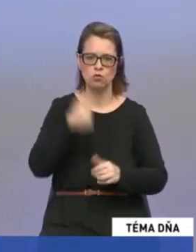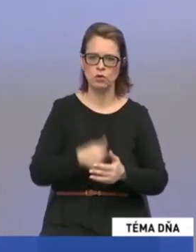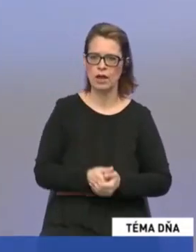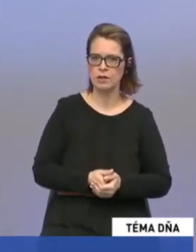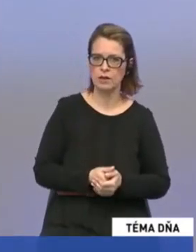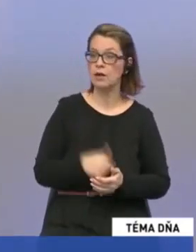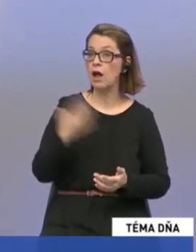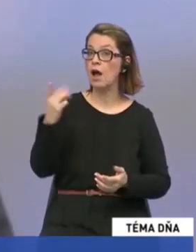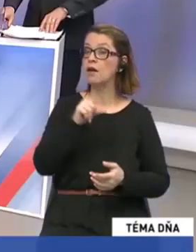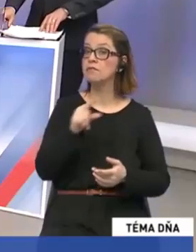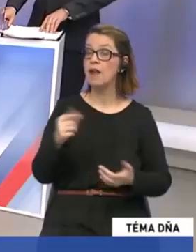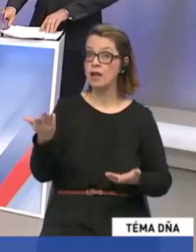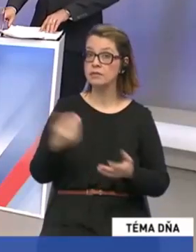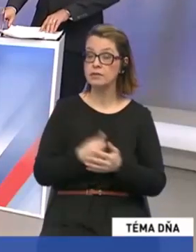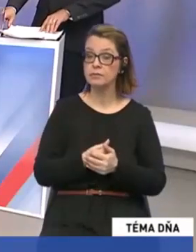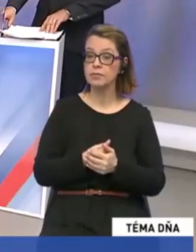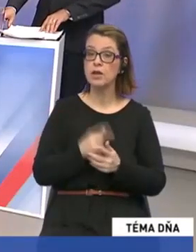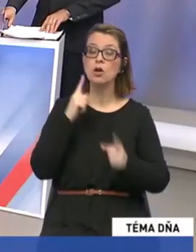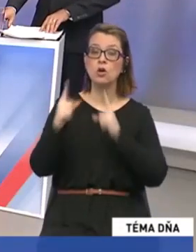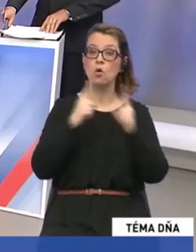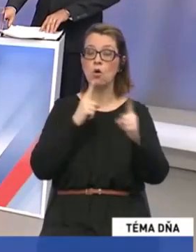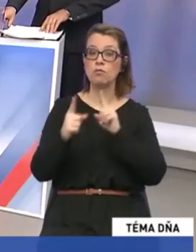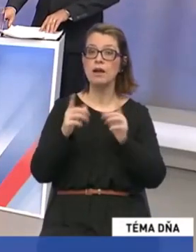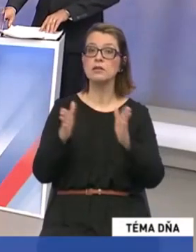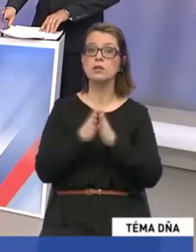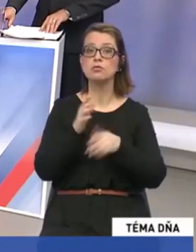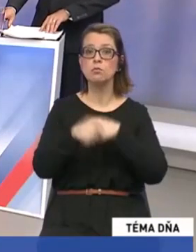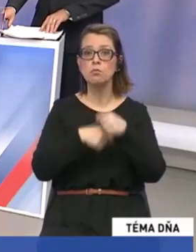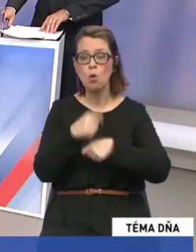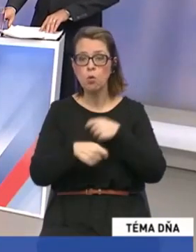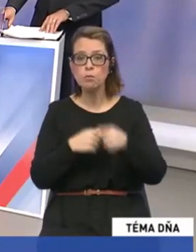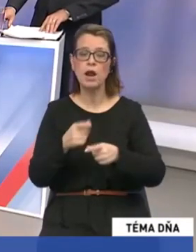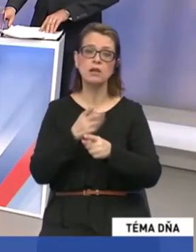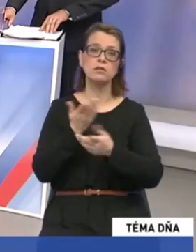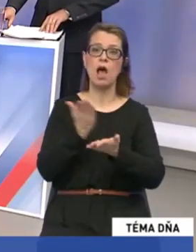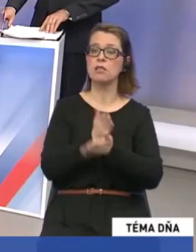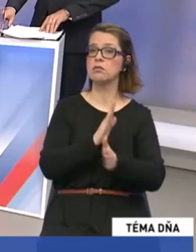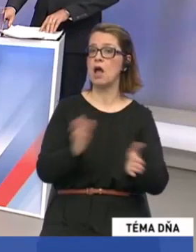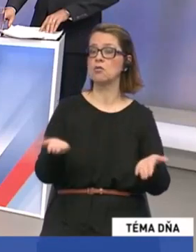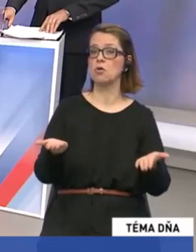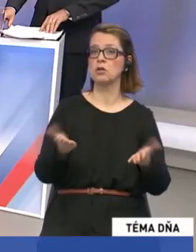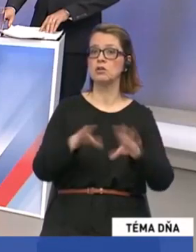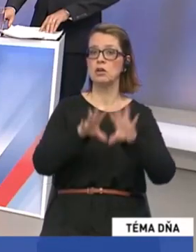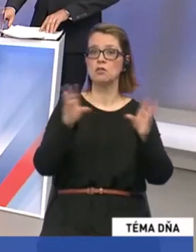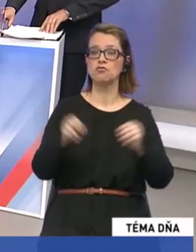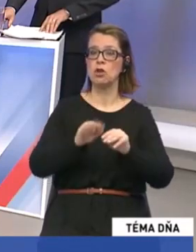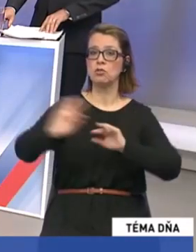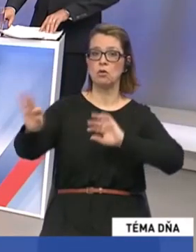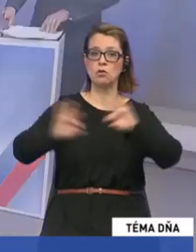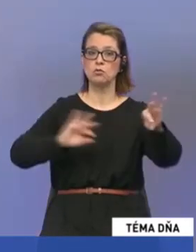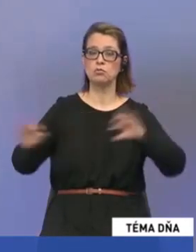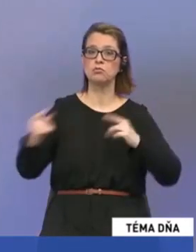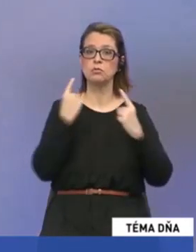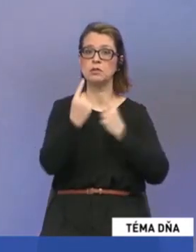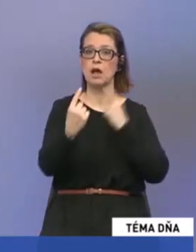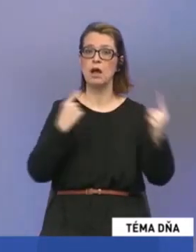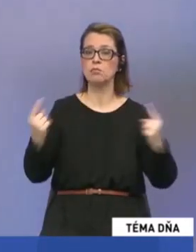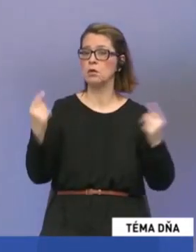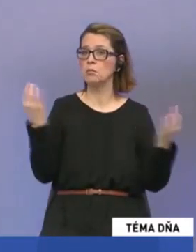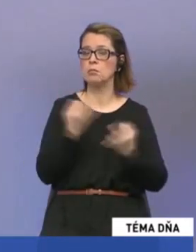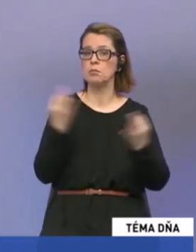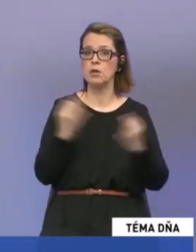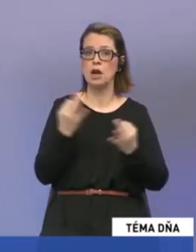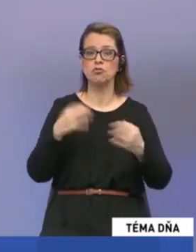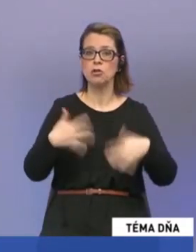strany vlast sa rokovalo o možných koalíciách, spolupráci. Nakoniec idú všetky tieto subjekty dovolieb samostatne. Prečo